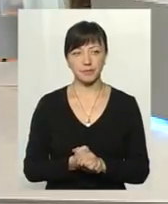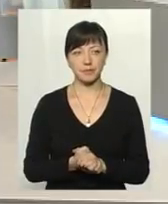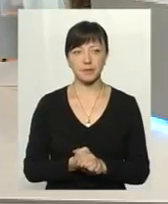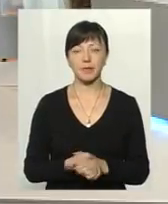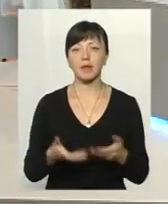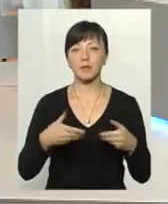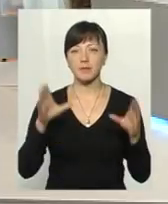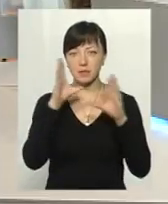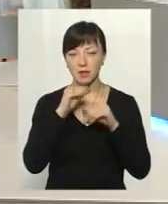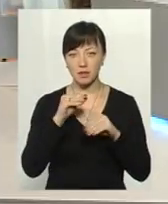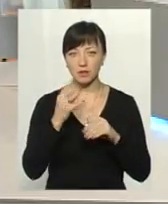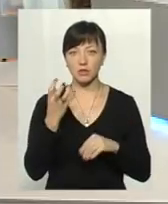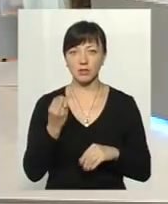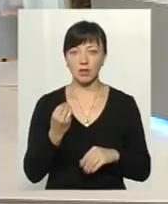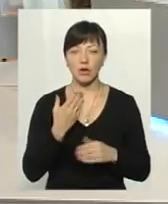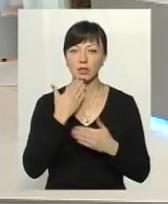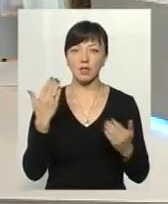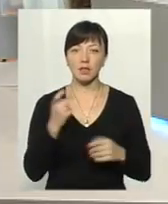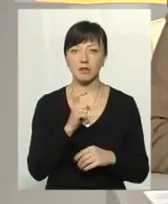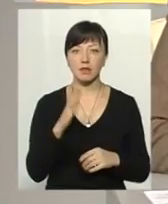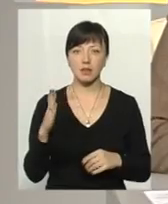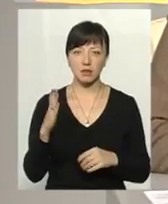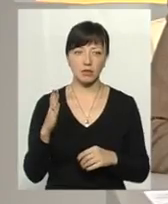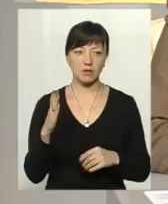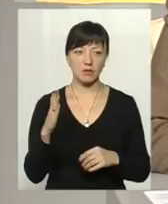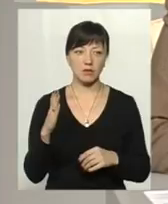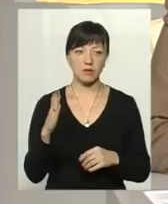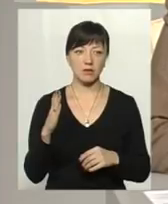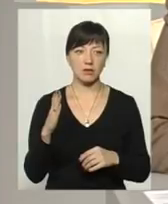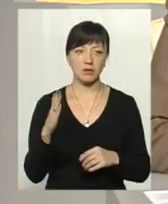Ну, і ми встигаємо ще буквально в останні хвилини нашого ефіру